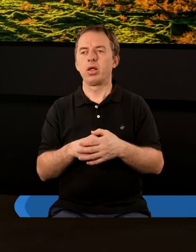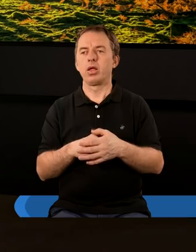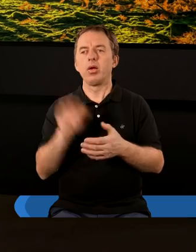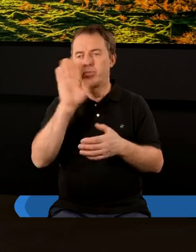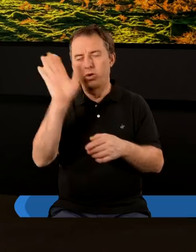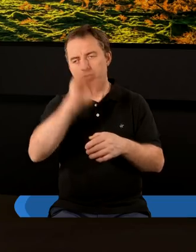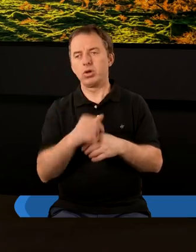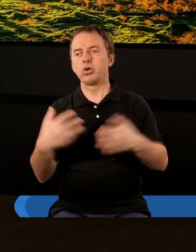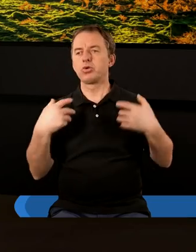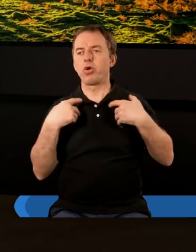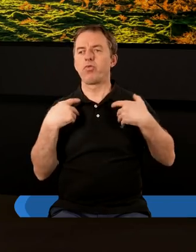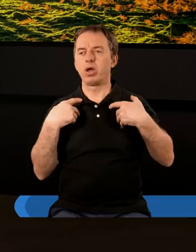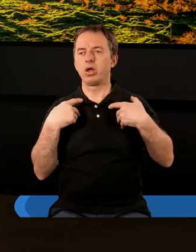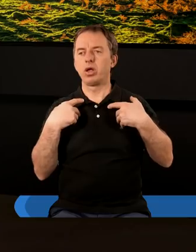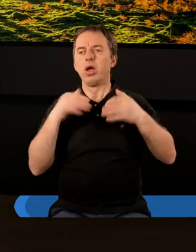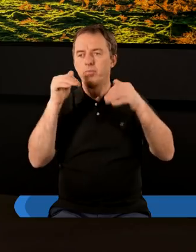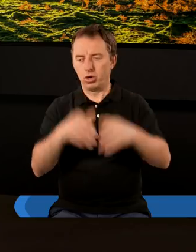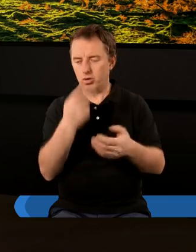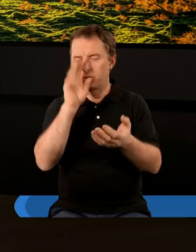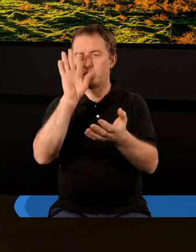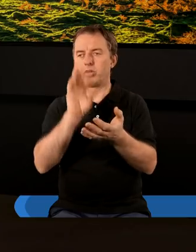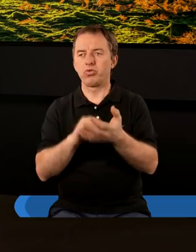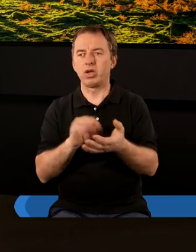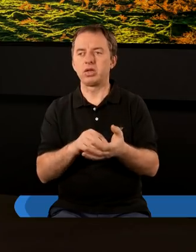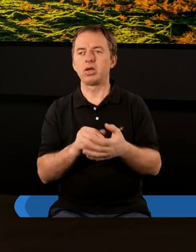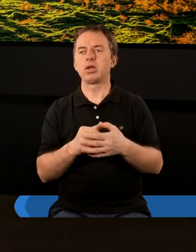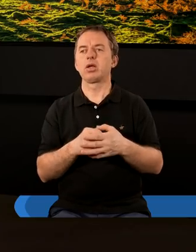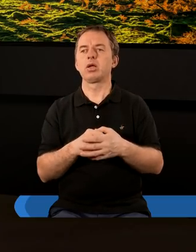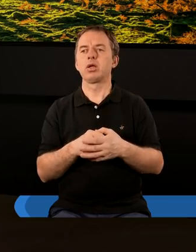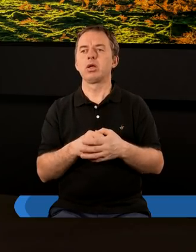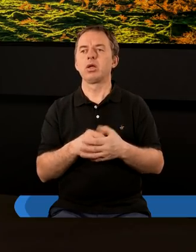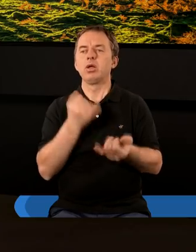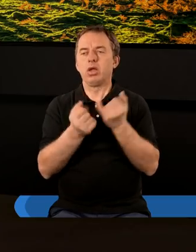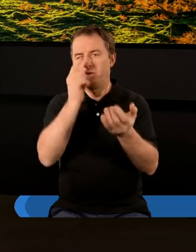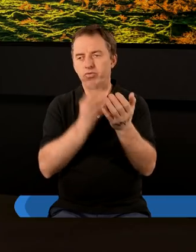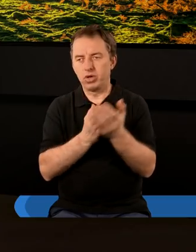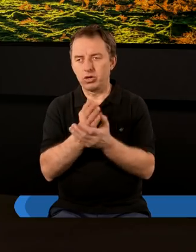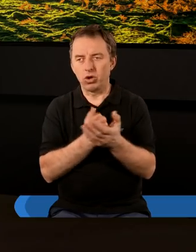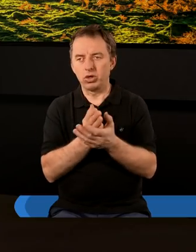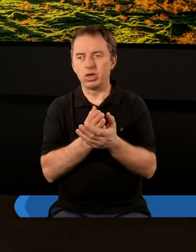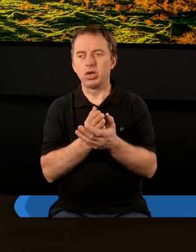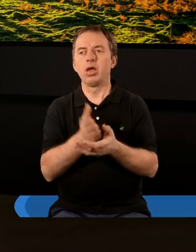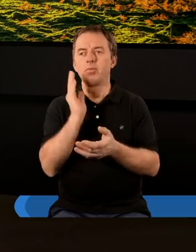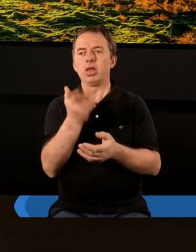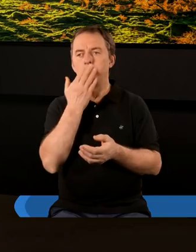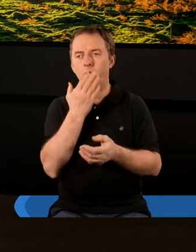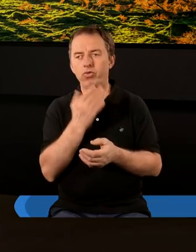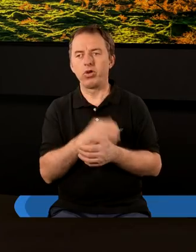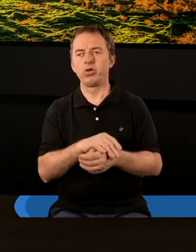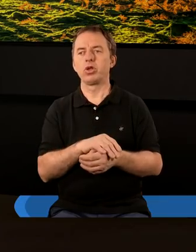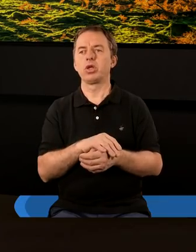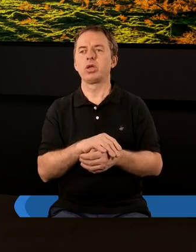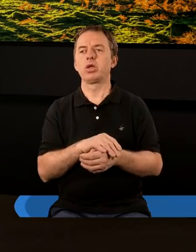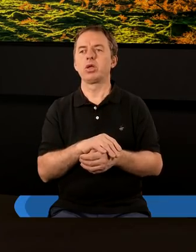Bóg jest Bogiem żywym którego możemy doświadczać ale jeżeli jako wierzony będę mówił